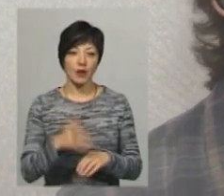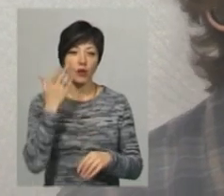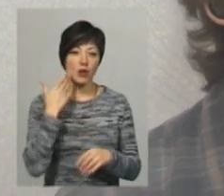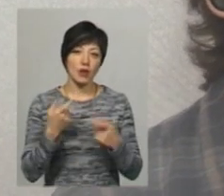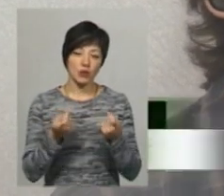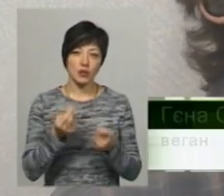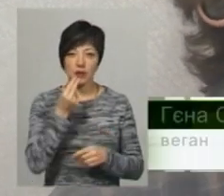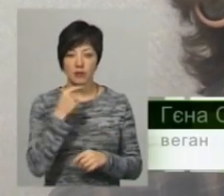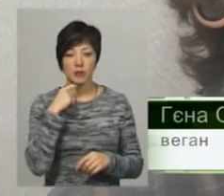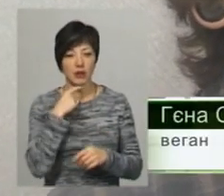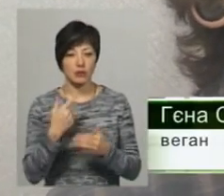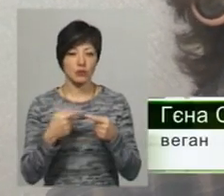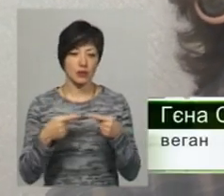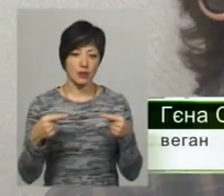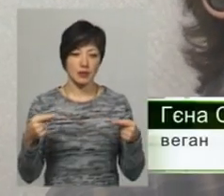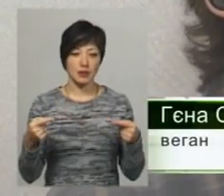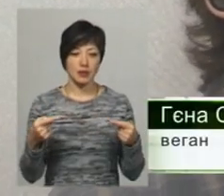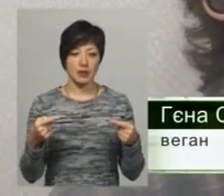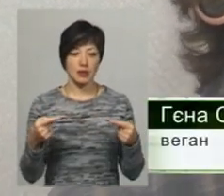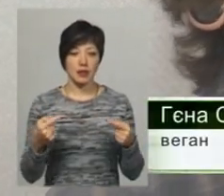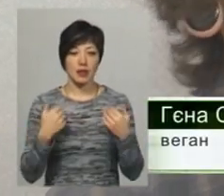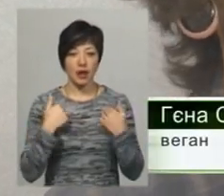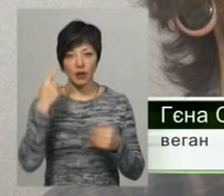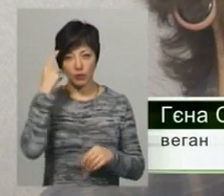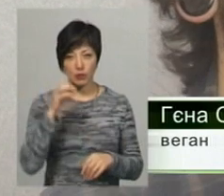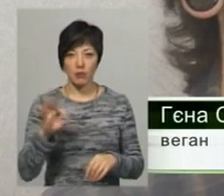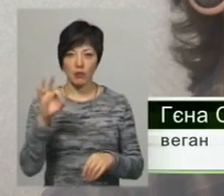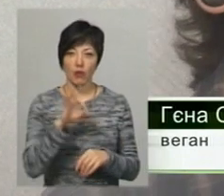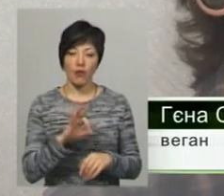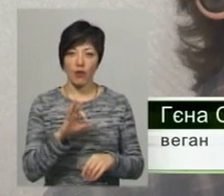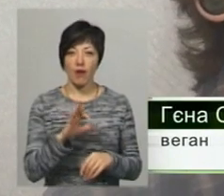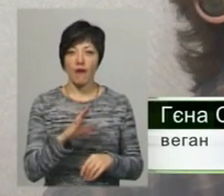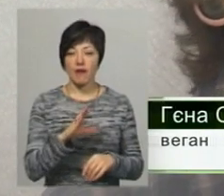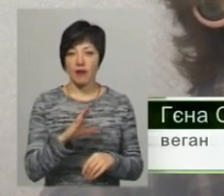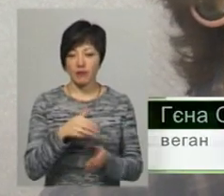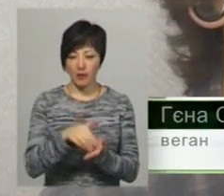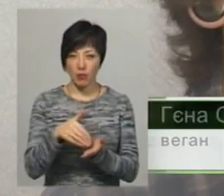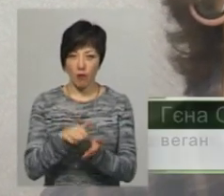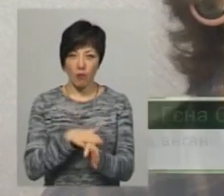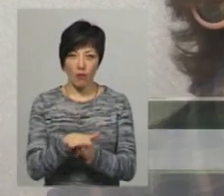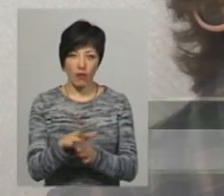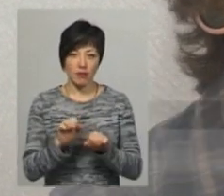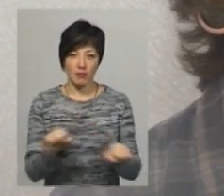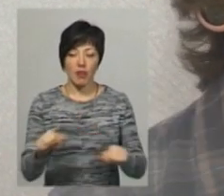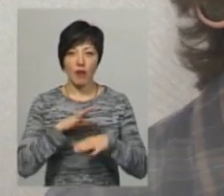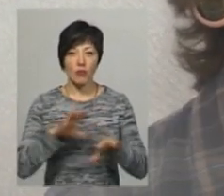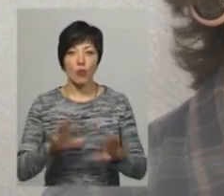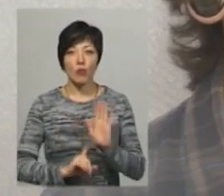ще трохи їв м'ясо, я думав про веганство, але не наважився. І коли тільки почав